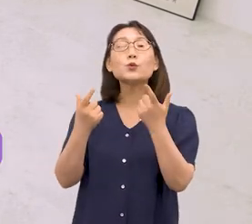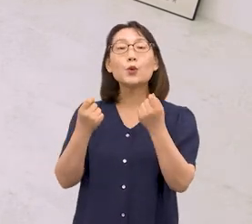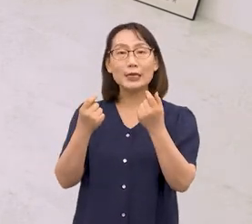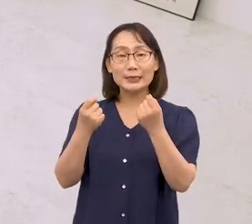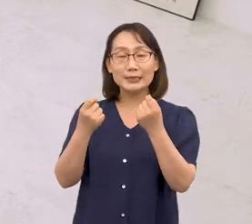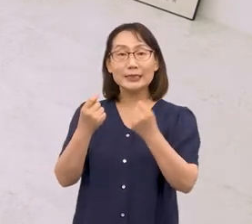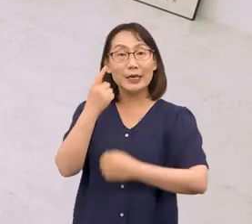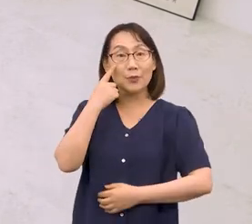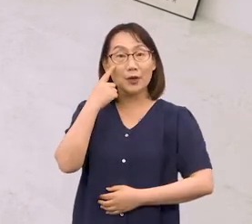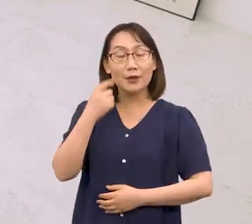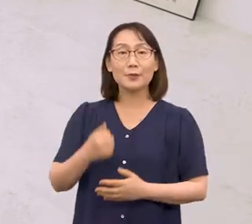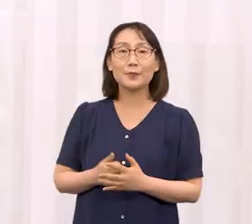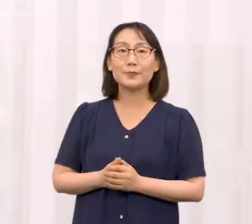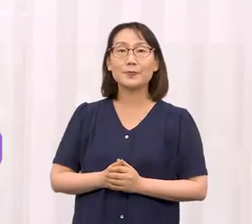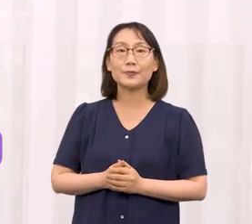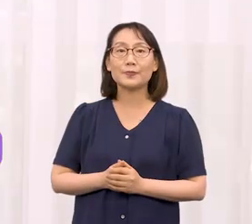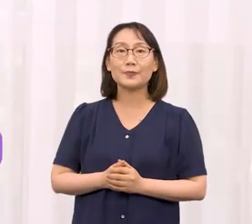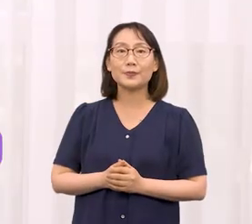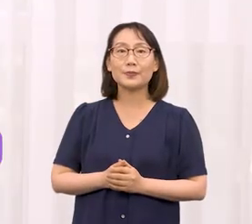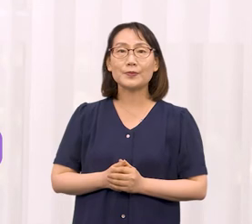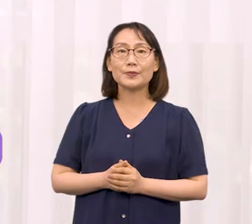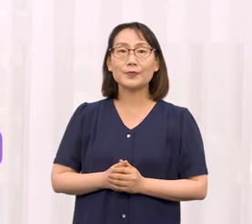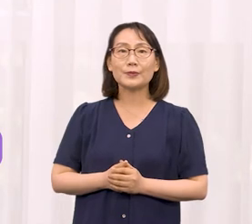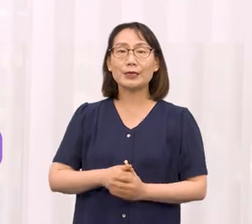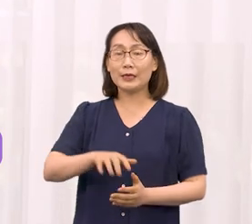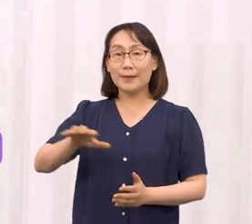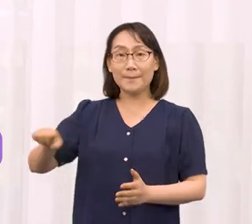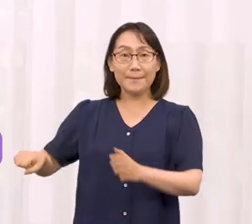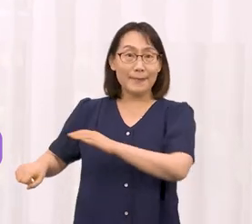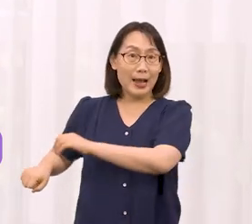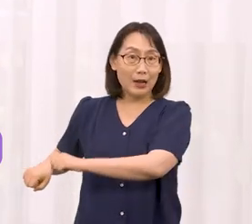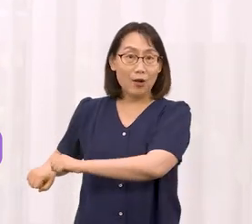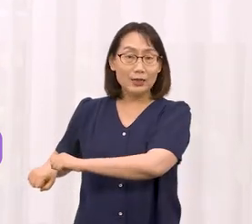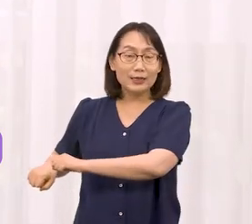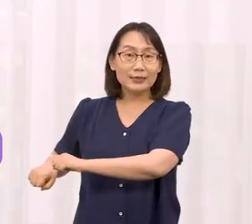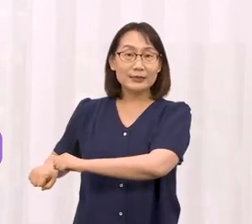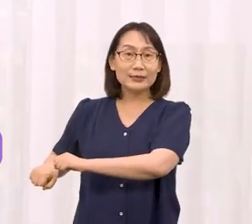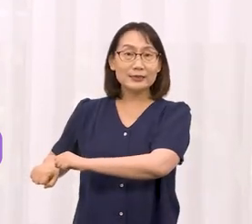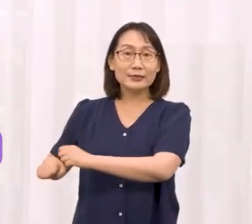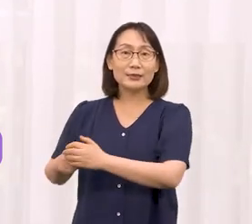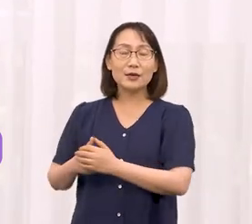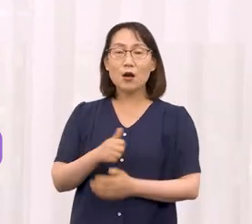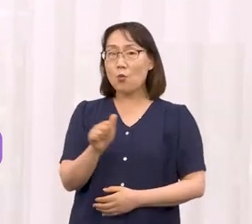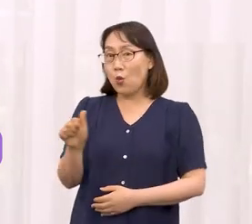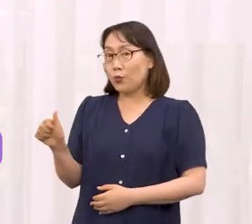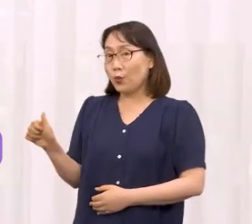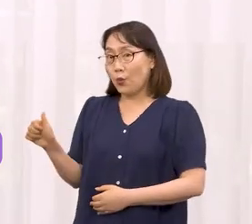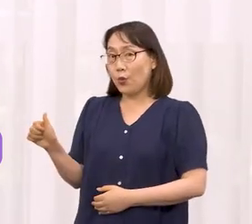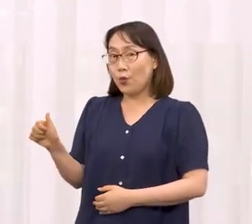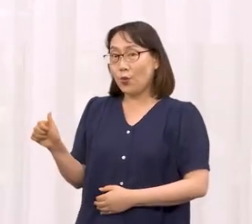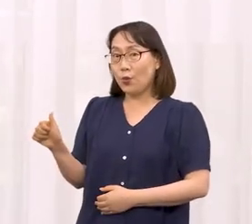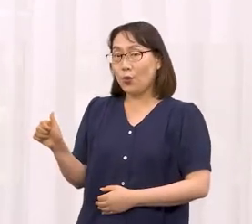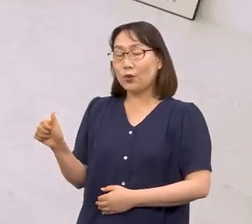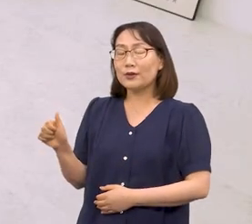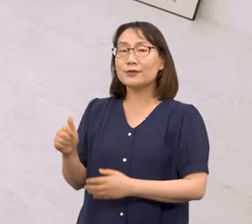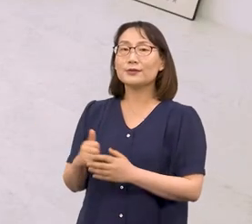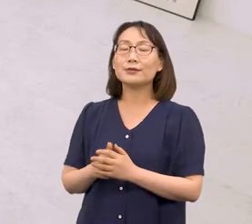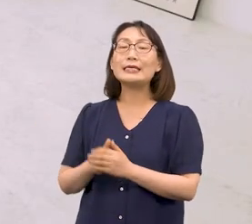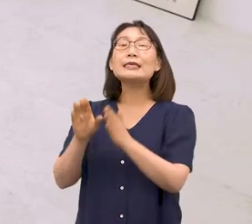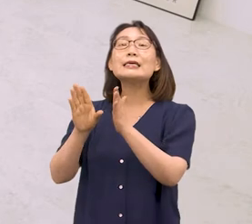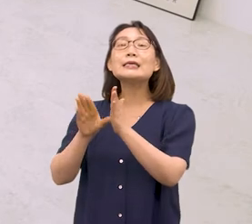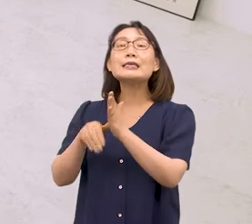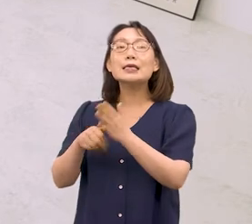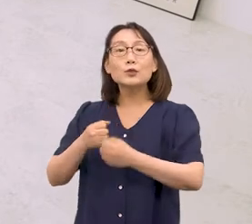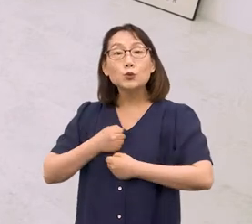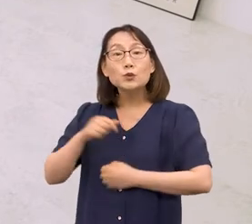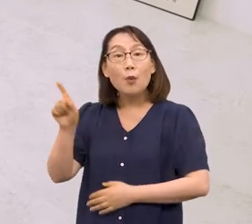진행해보도록 하겠습니다. 마찬가지로 팔걸이를 잡아주시고 몸통을 옆으로 돌려주세요. 이때